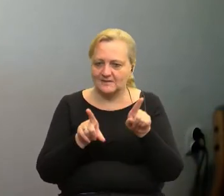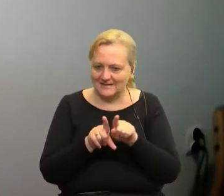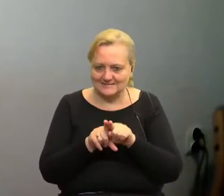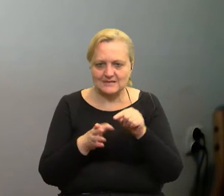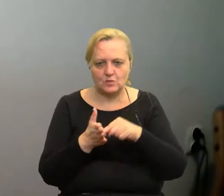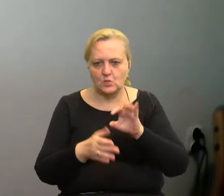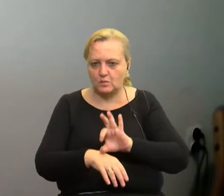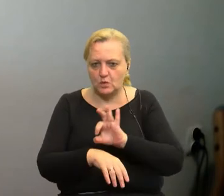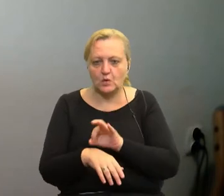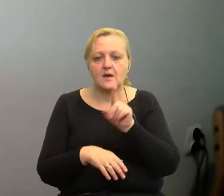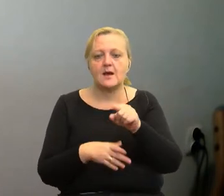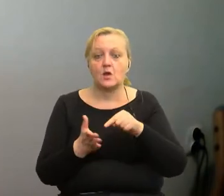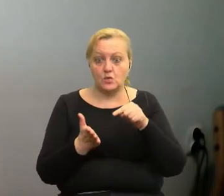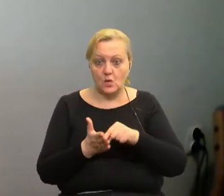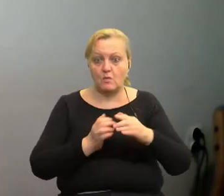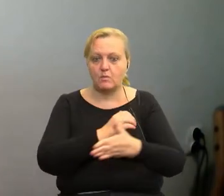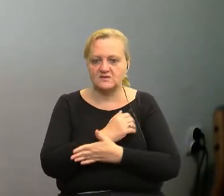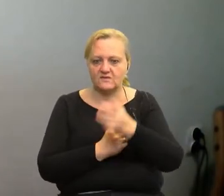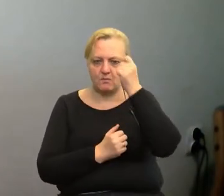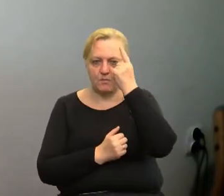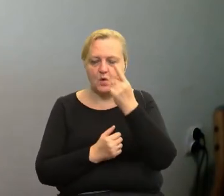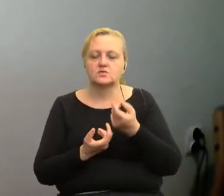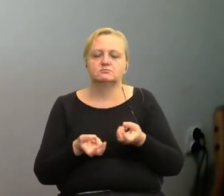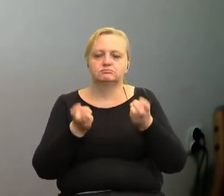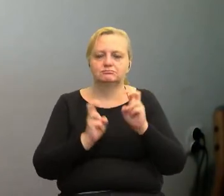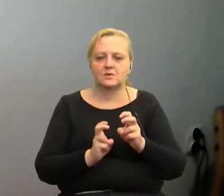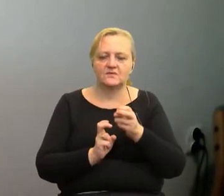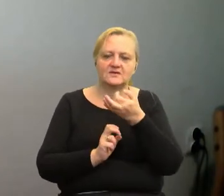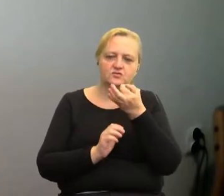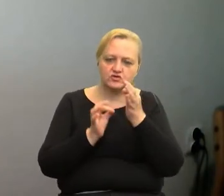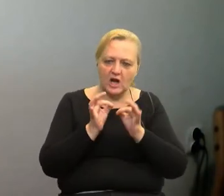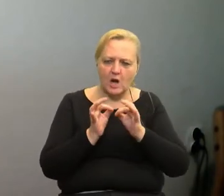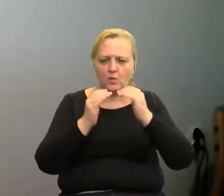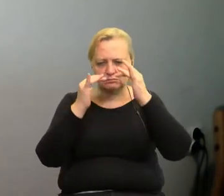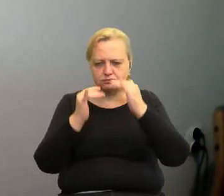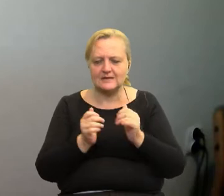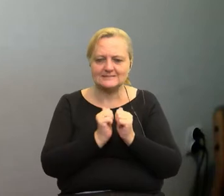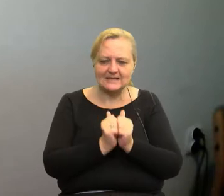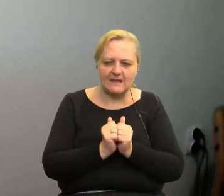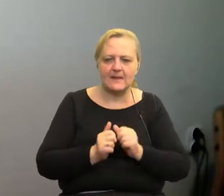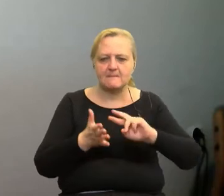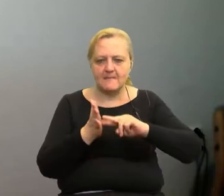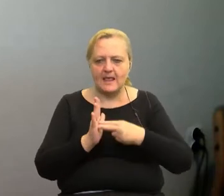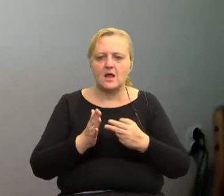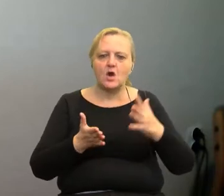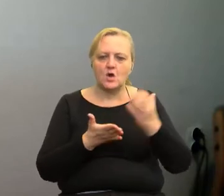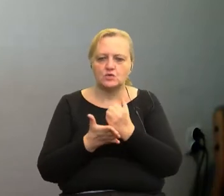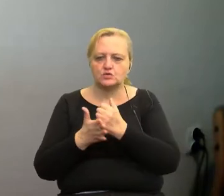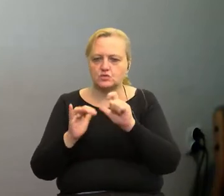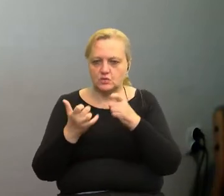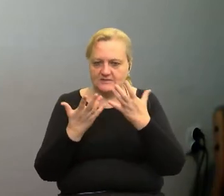na podstawie tego pomysłu stworzyliśmy całą specyfikację, wszystkie zadania, wszystkie nasze plany i to, co chcemy osiągnąć.